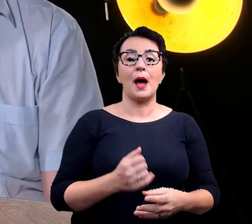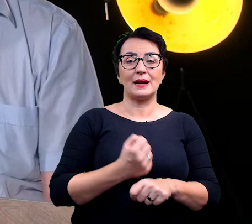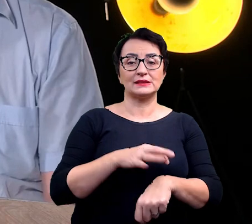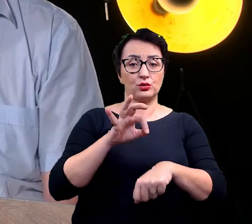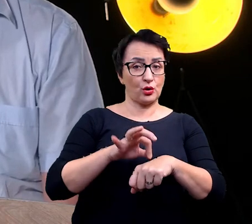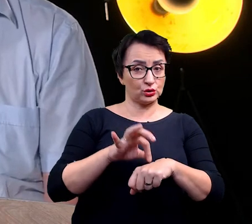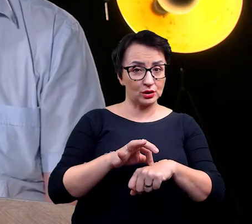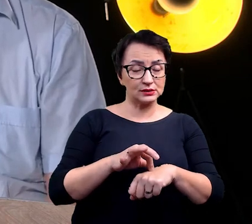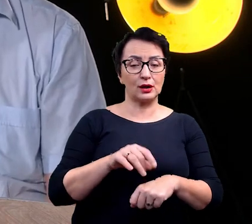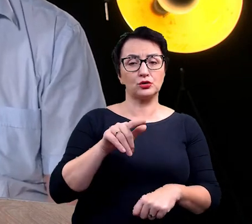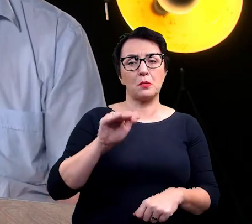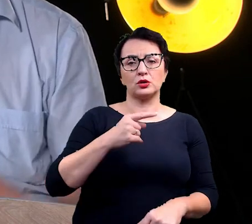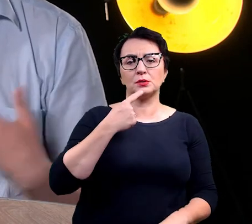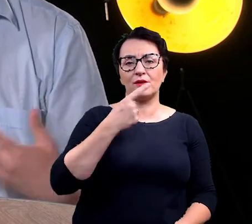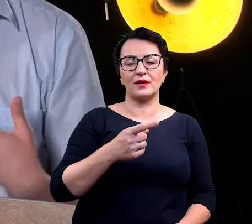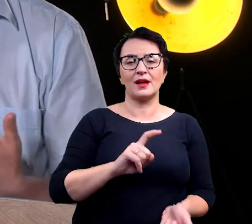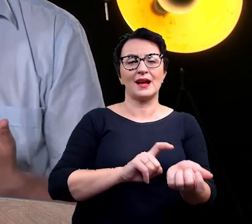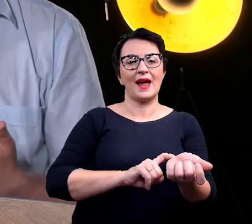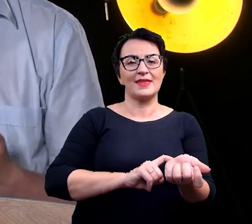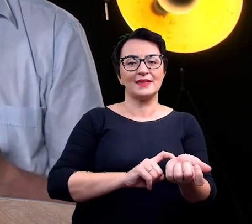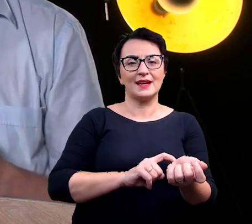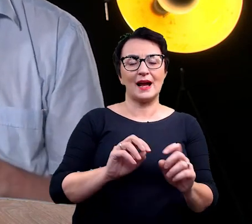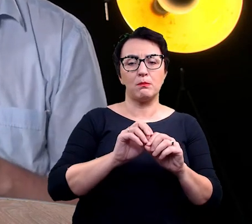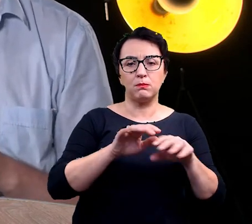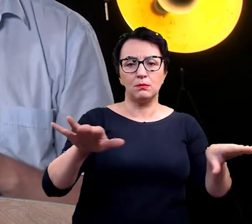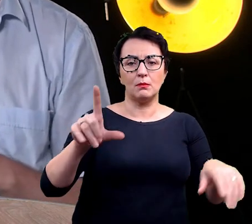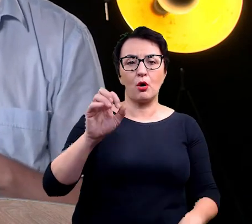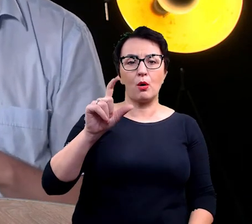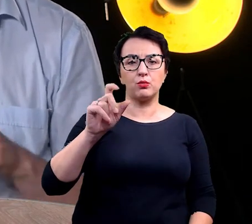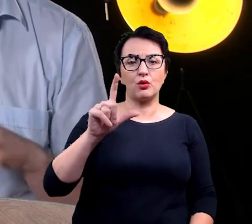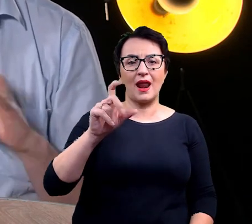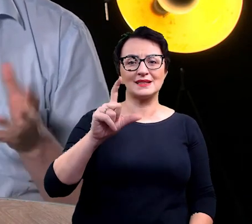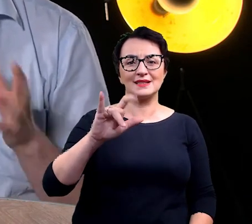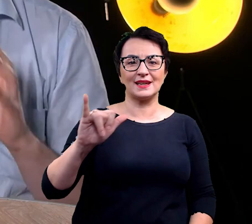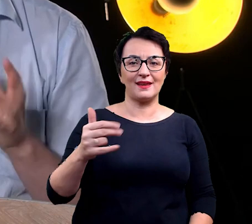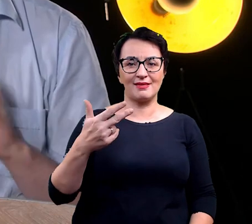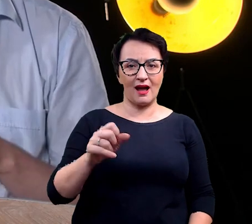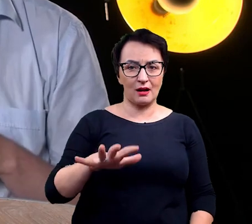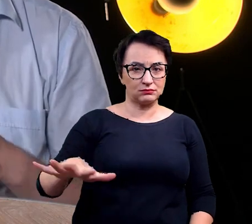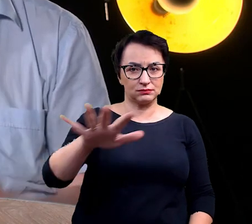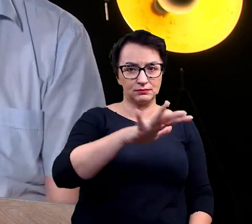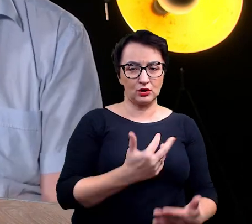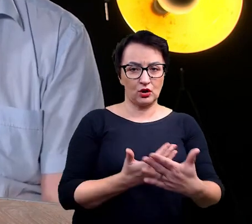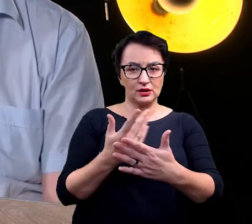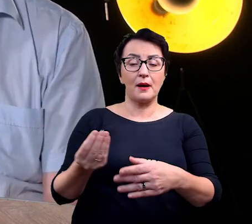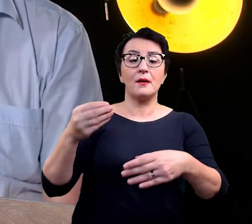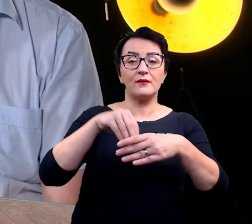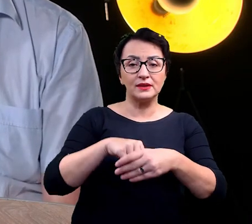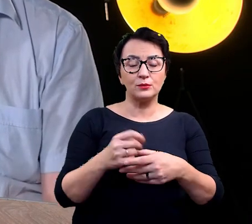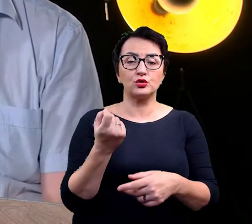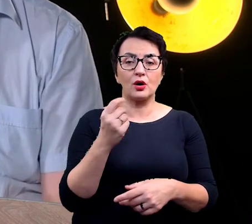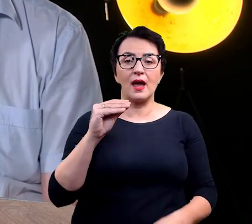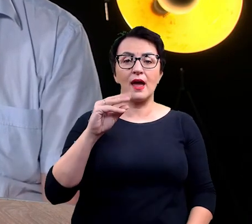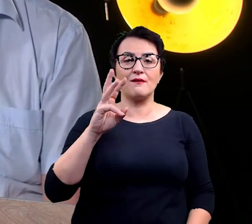to była, można powiedzieć, genetyka populacyjna i troszeczkę z takimi trendami trochę